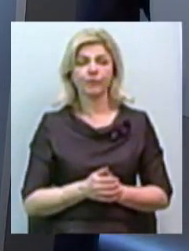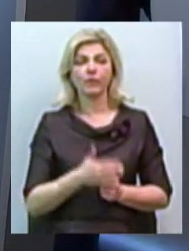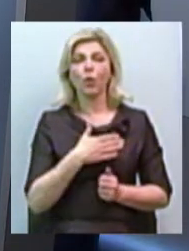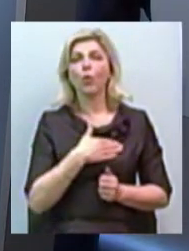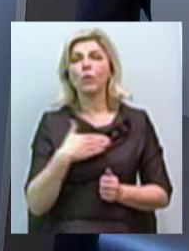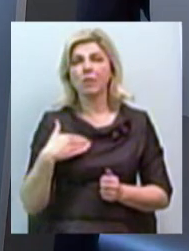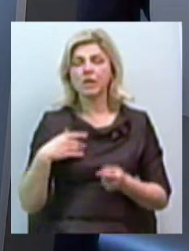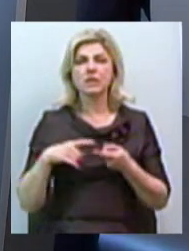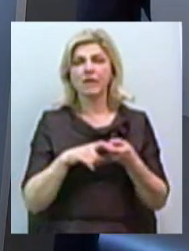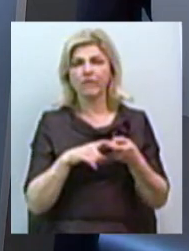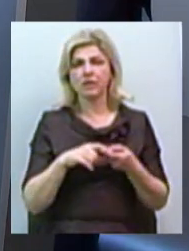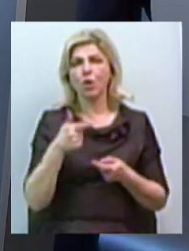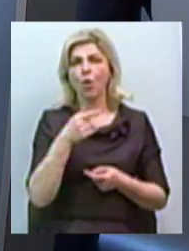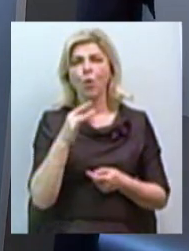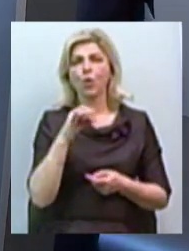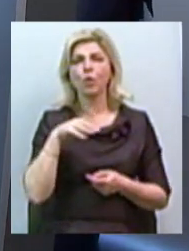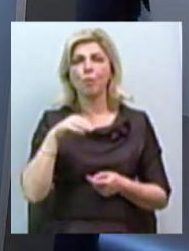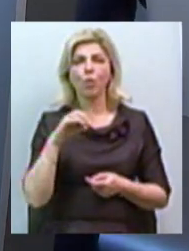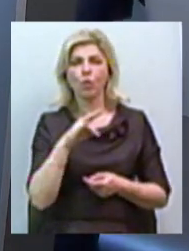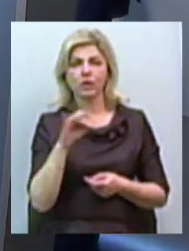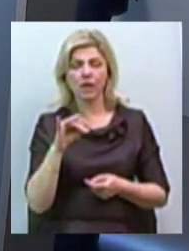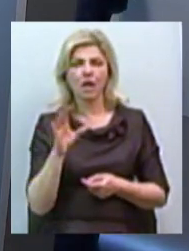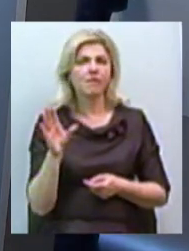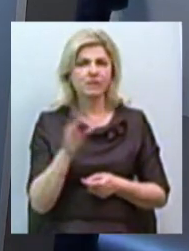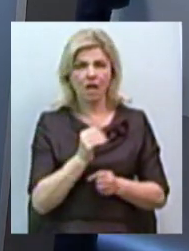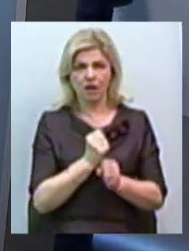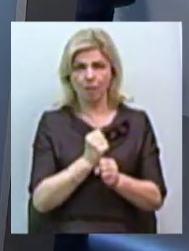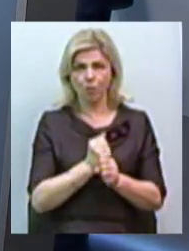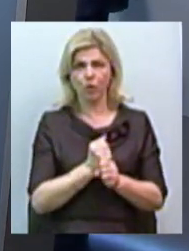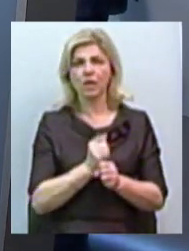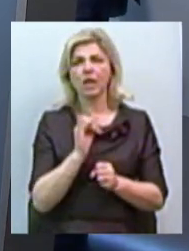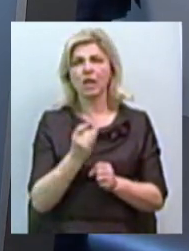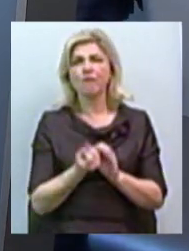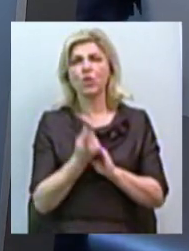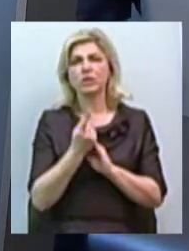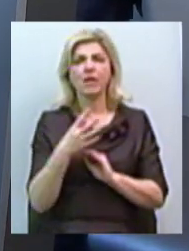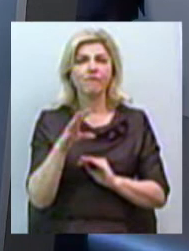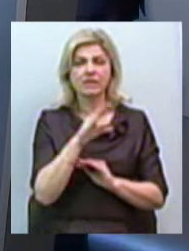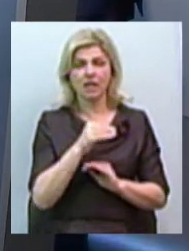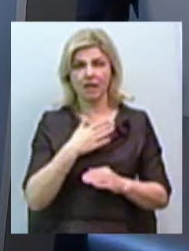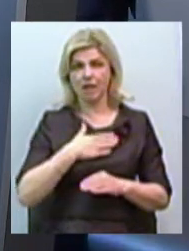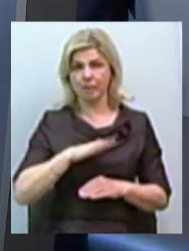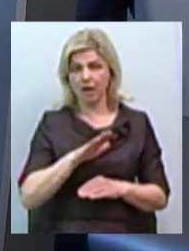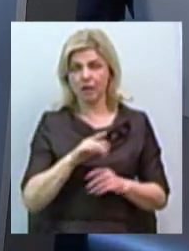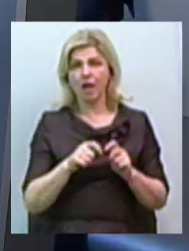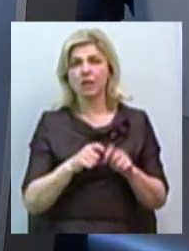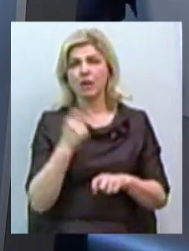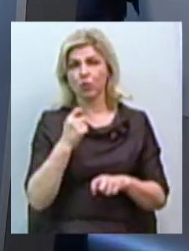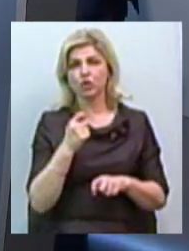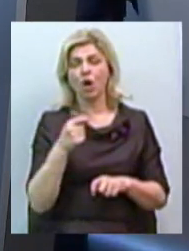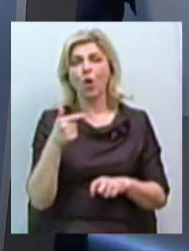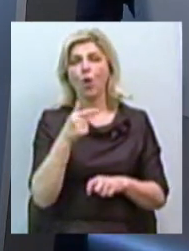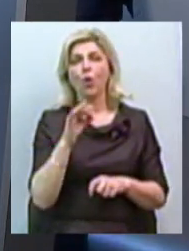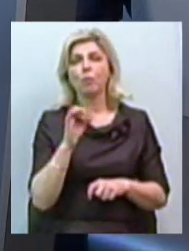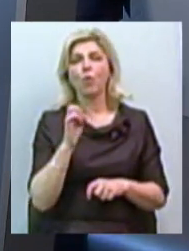гормонозависима. Вся його функція і возникновення всіх неприятностей – це нарушення гармонального балансу